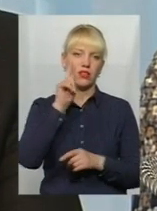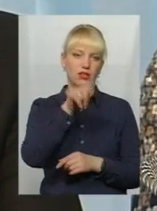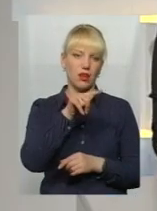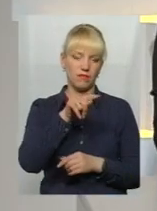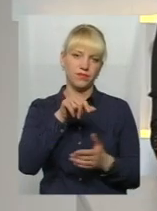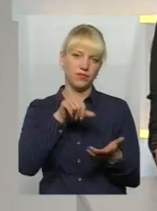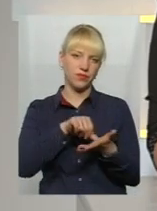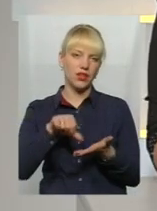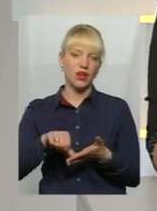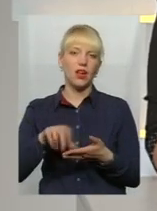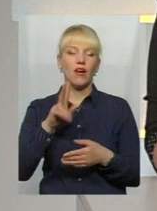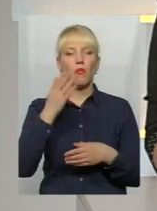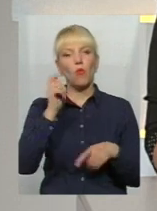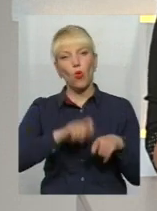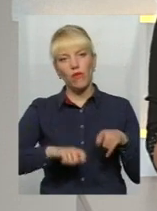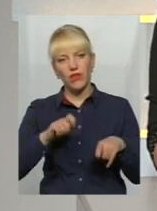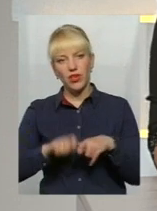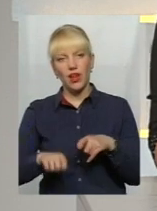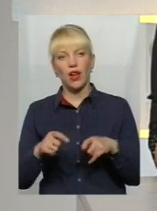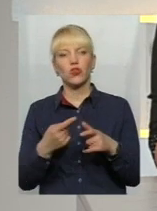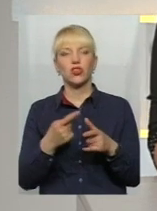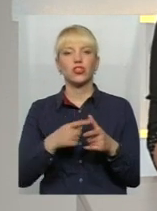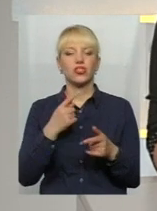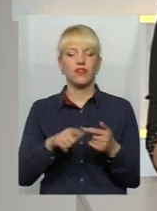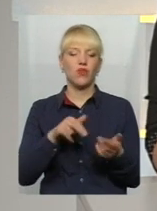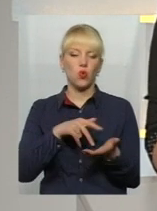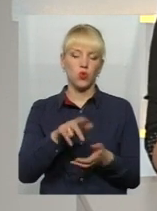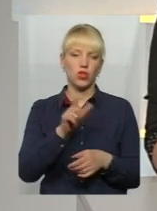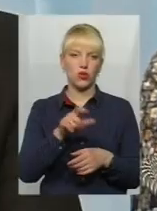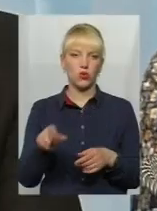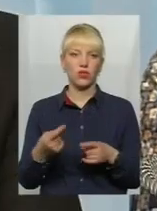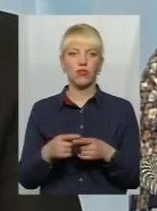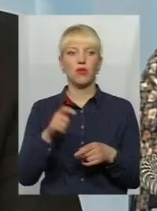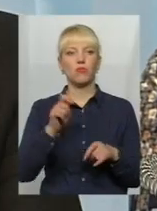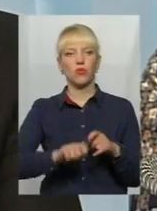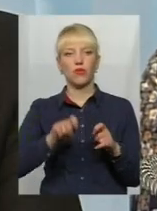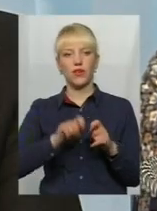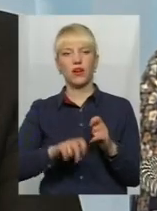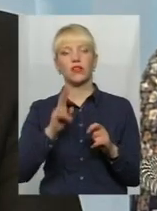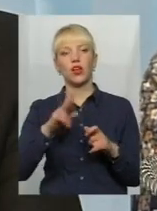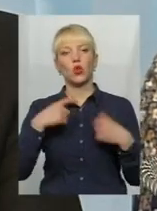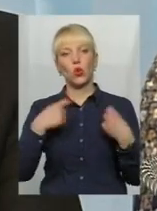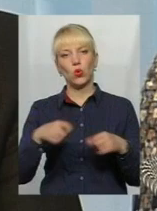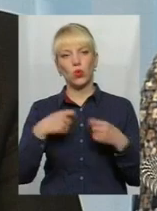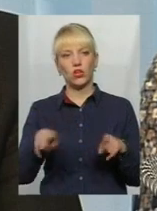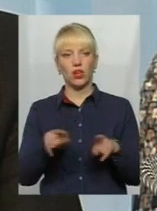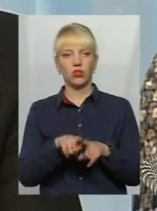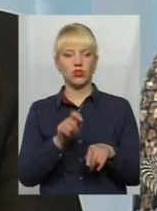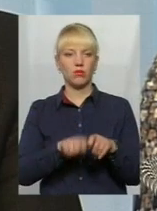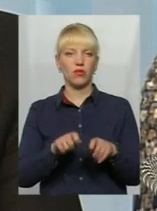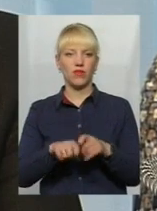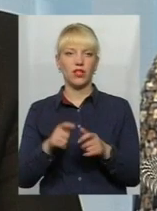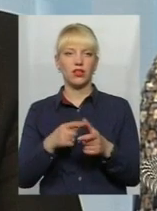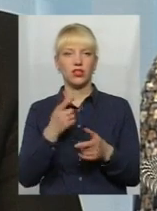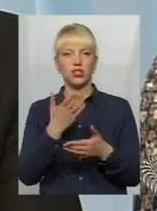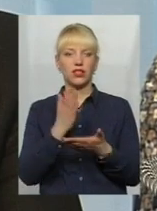Тобто вони перевіряють, чи виходять люди? Вони перевіряють, а ті, хто торгують, теж ходять і перевіряють, чи є